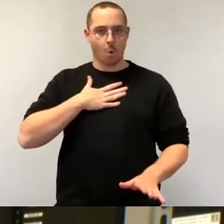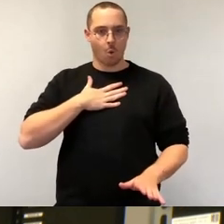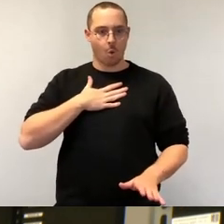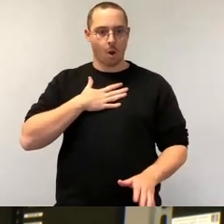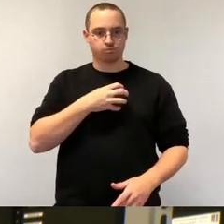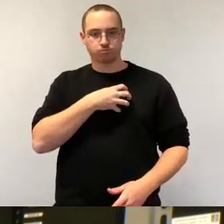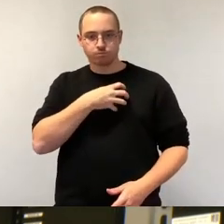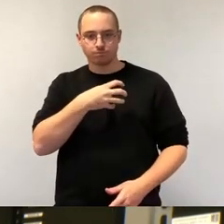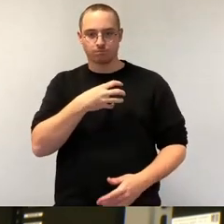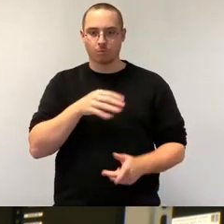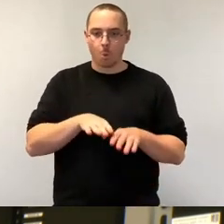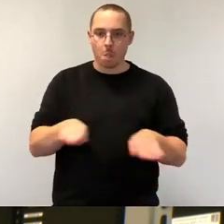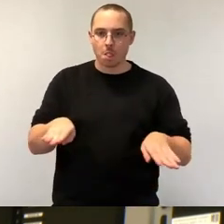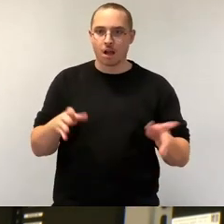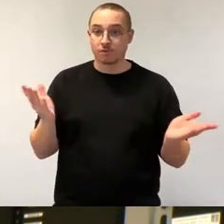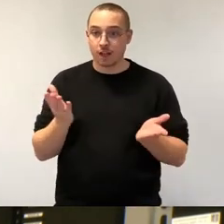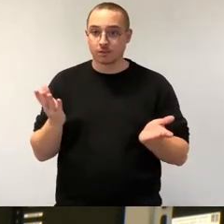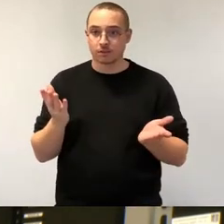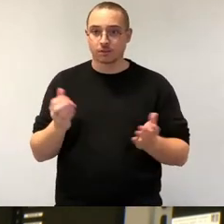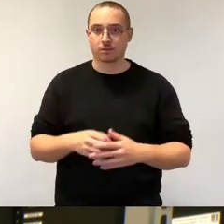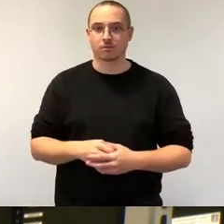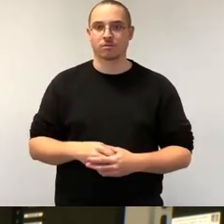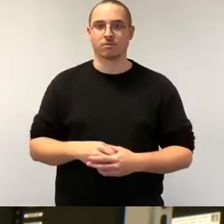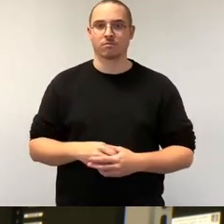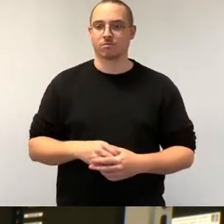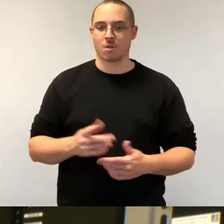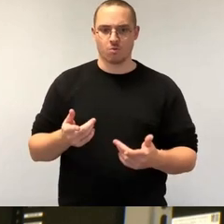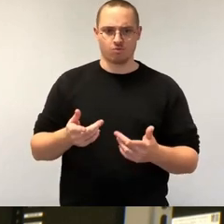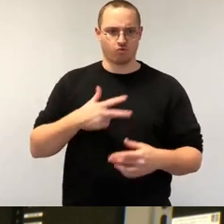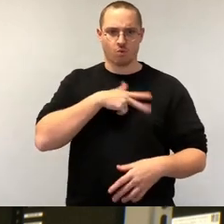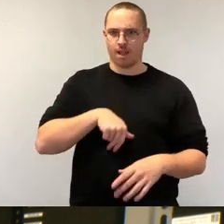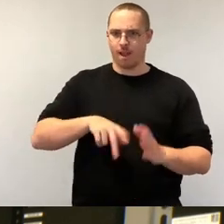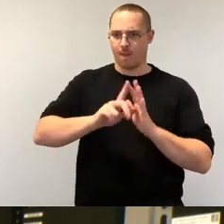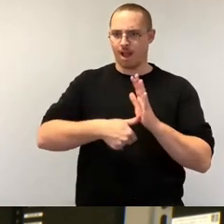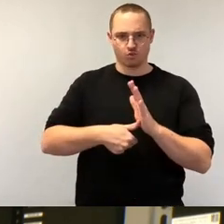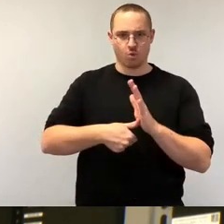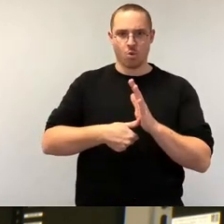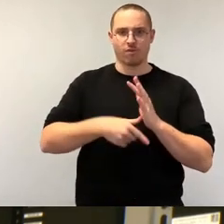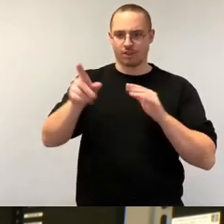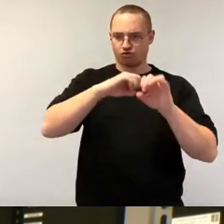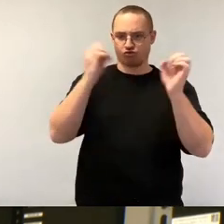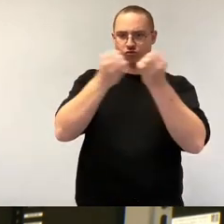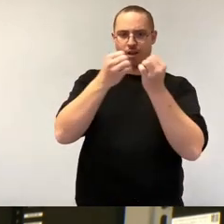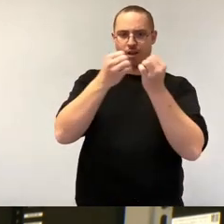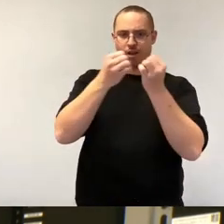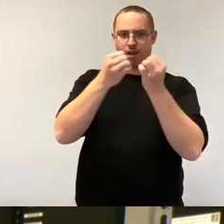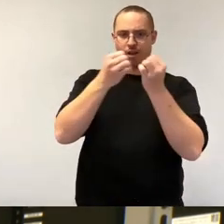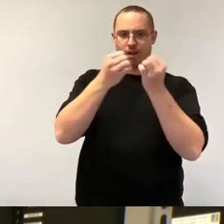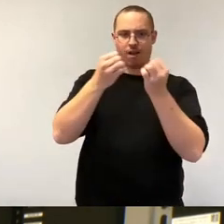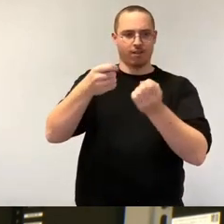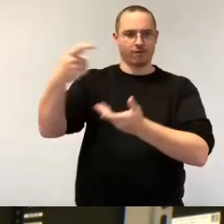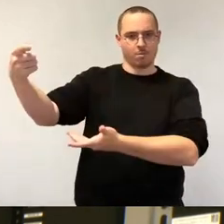von Sozialleistungen des Staates an die Bürger ist, sondern die Grundlage unseres